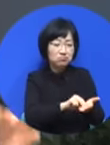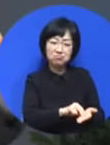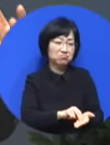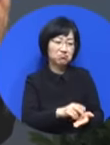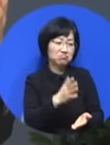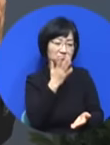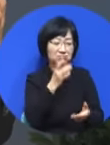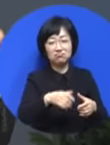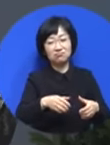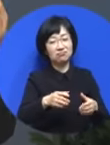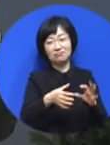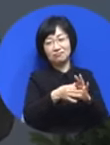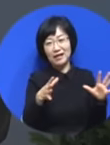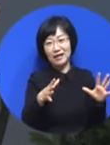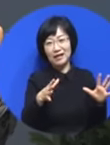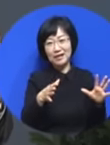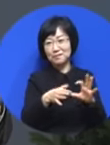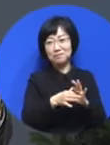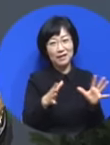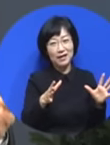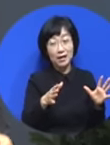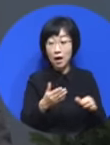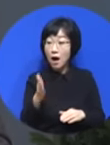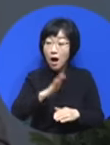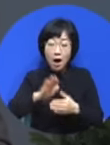응답이 미리 안 보이면 문제 될 수 있습니다.